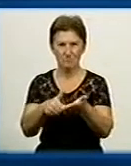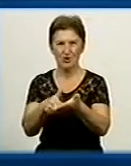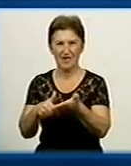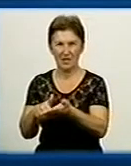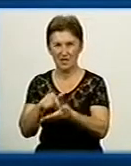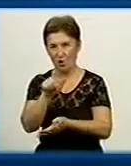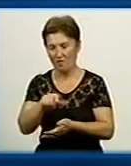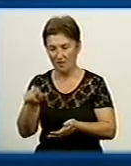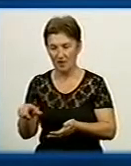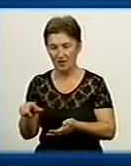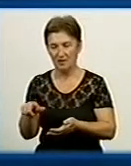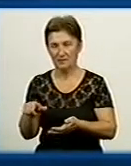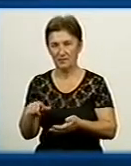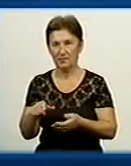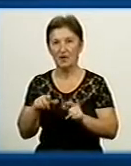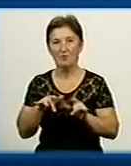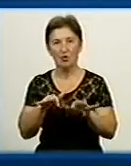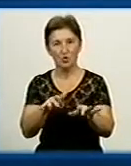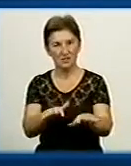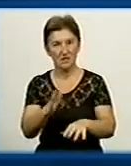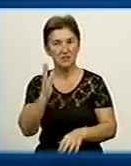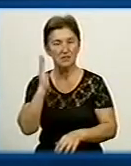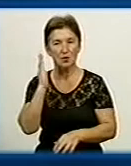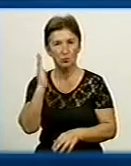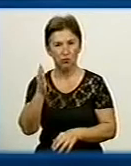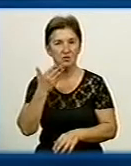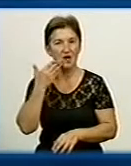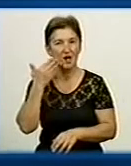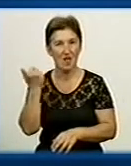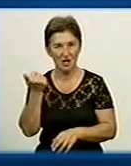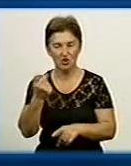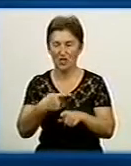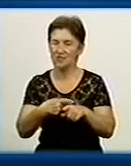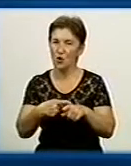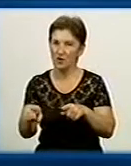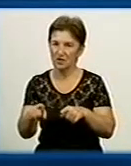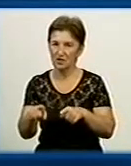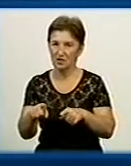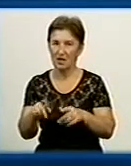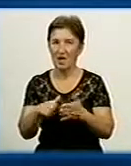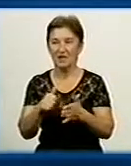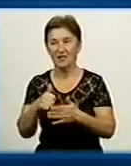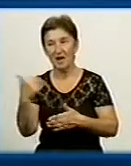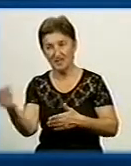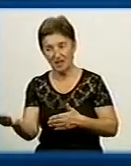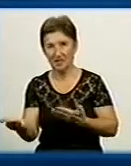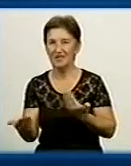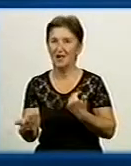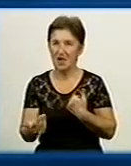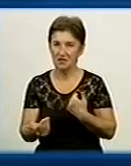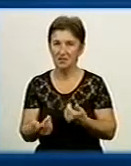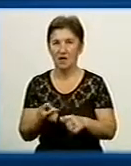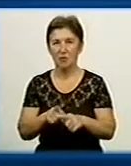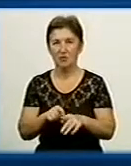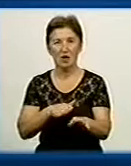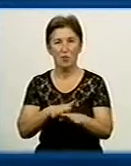Тому дуже процес буде легше, скоріше і для них, і для нас. Тому повноваження